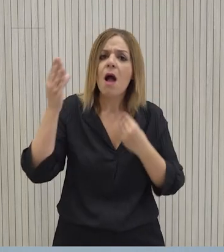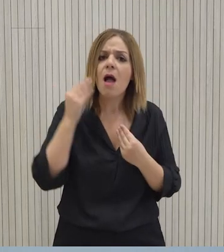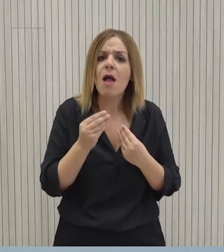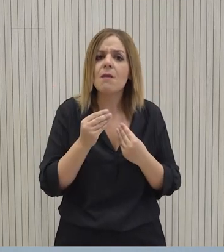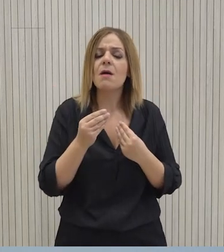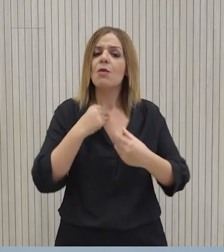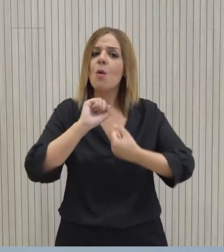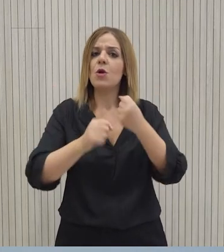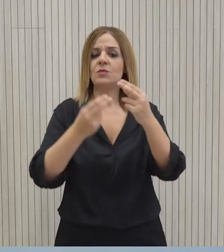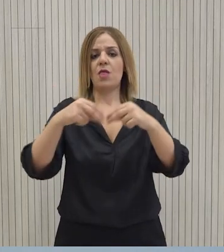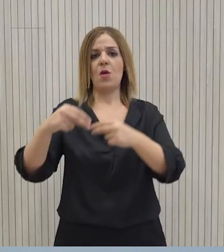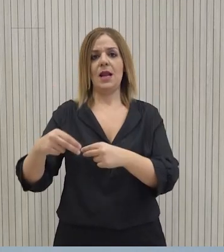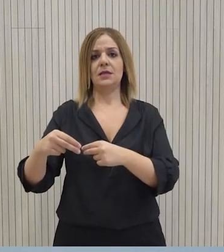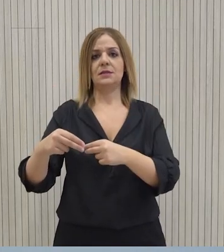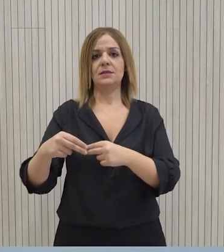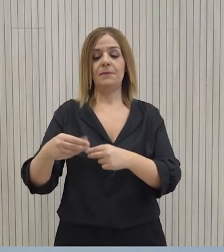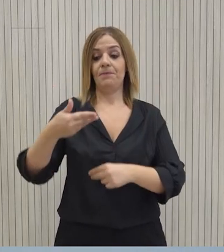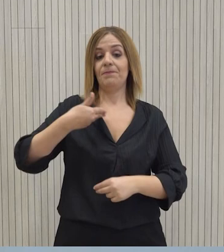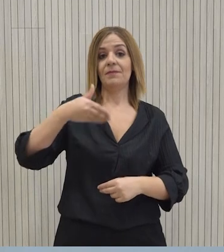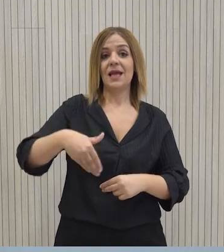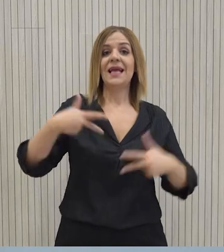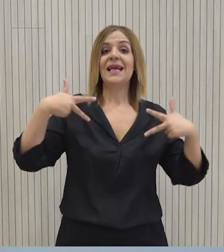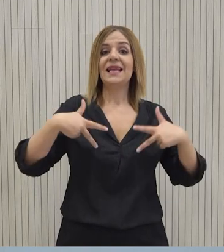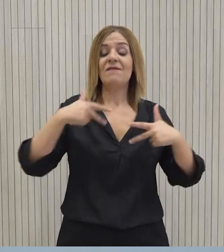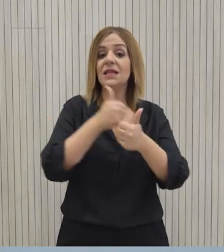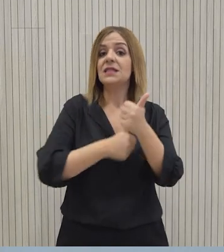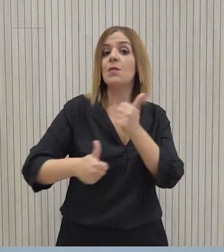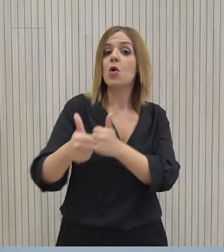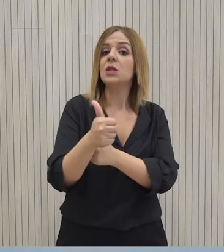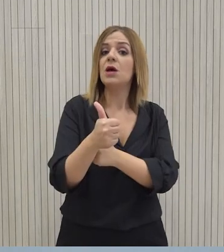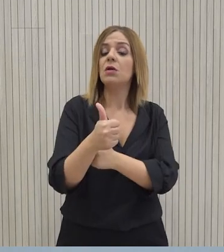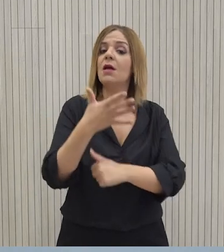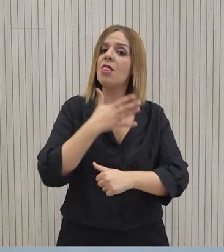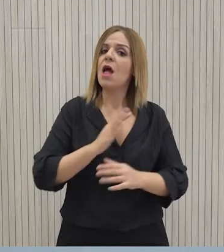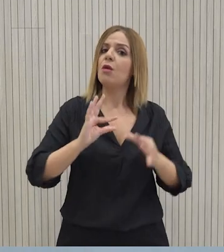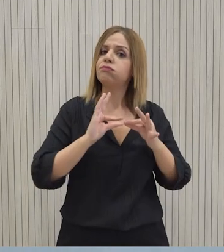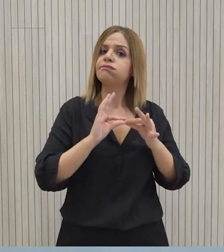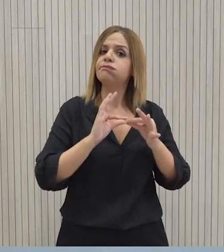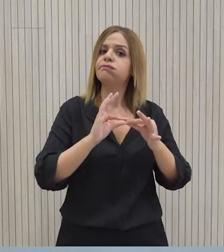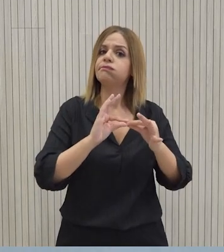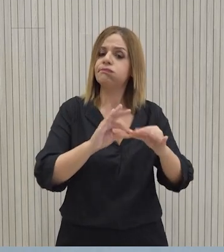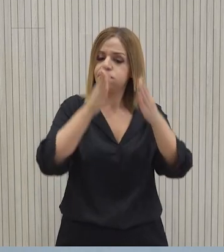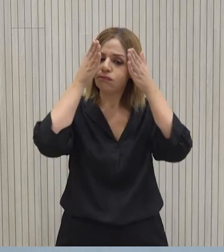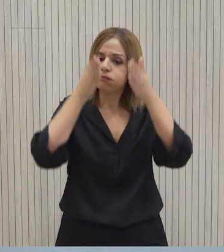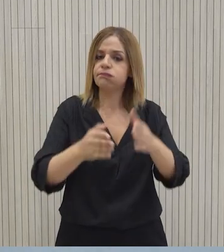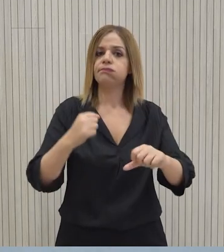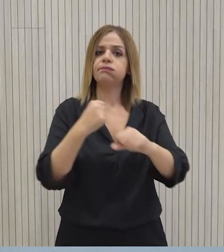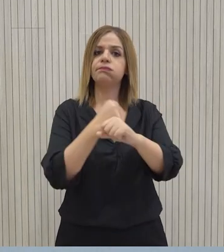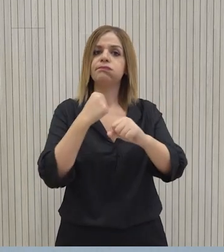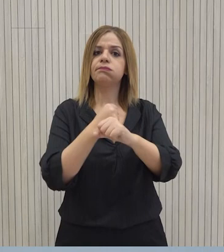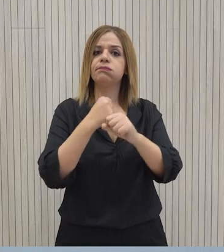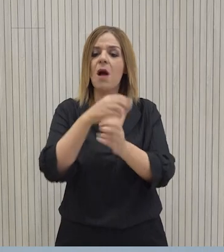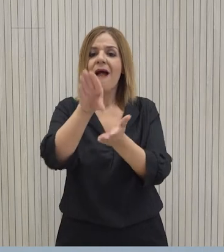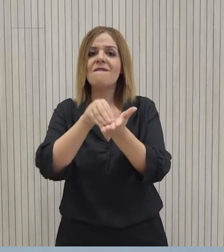γνώμης. Αυτή η διακυβέρνηση όχι ως μεγάλο πρότερημα είναι ότι μπορούμε να συνεχίσουμε απερίσπαστοι στην υλοποίηση των